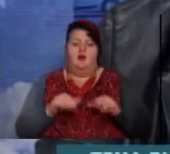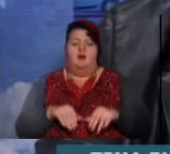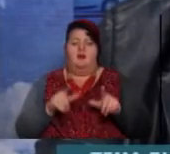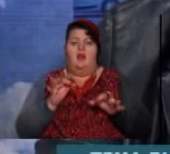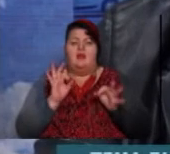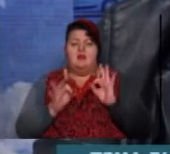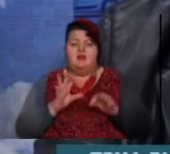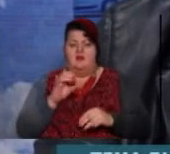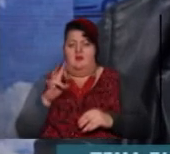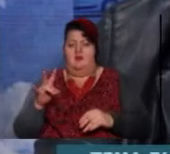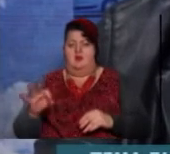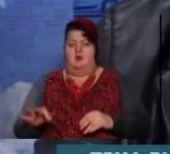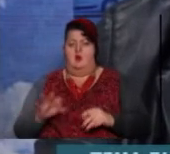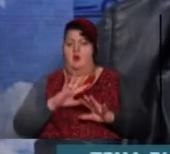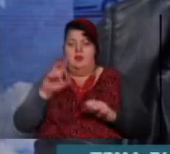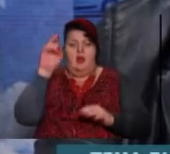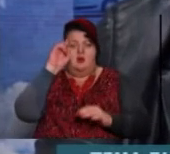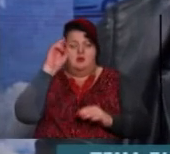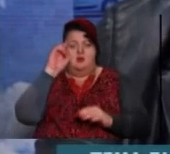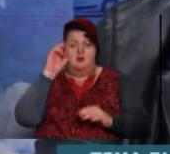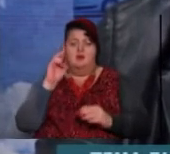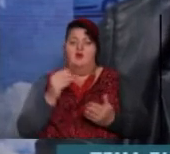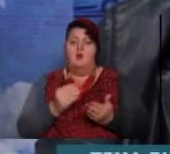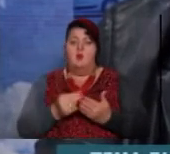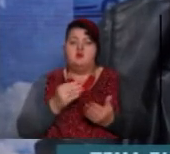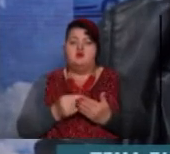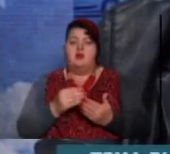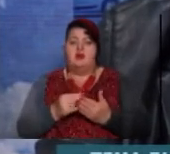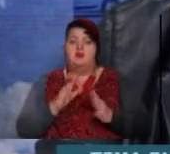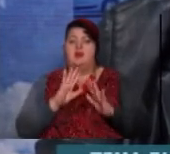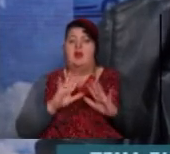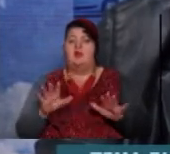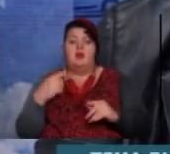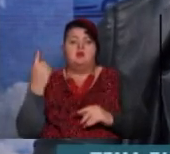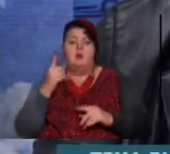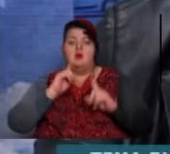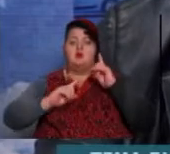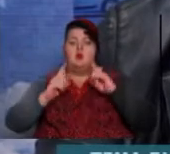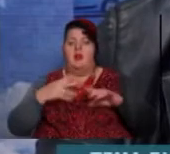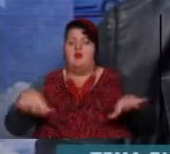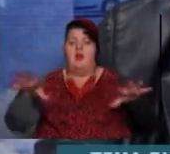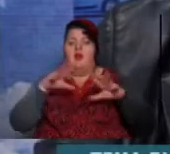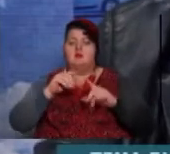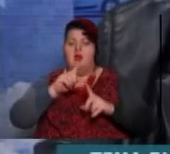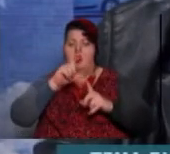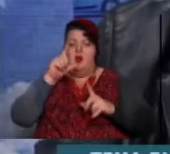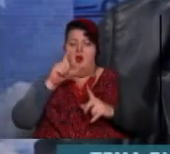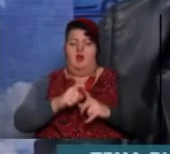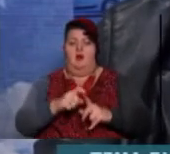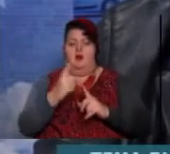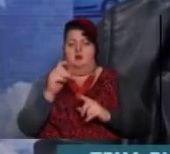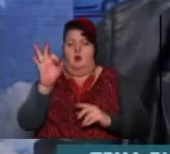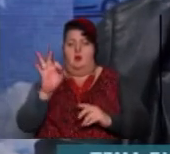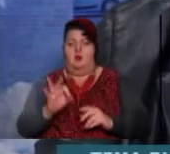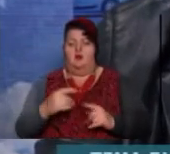Достатньо твоїй суми коштів,